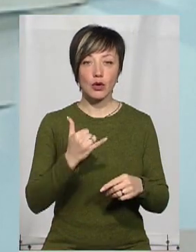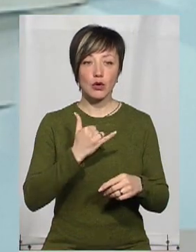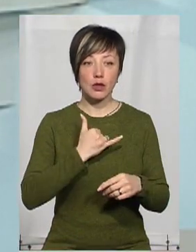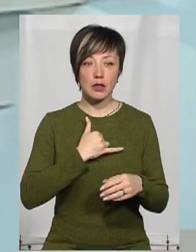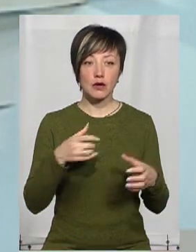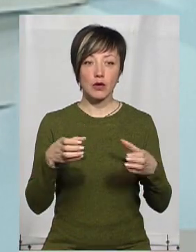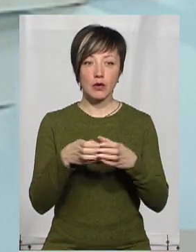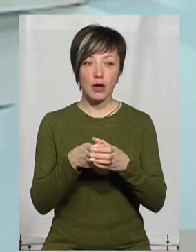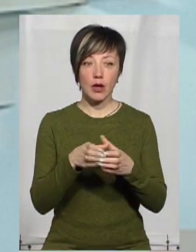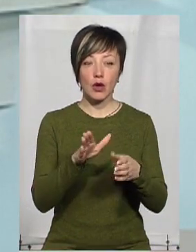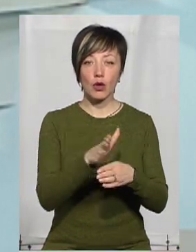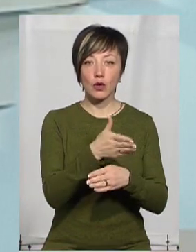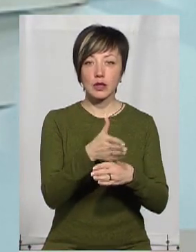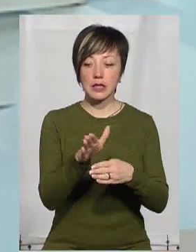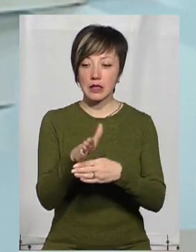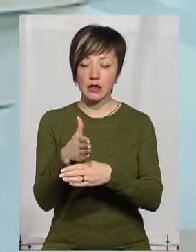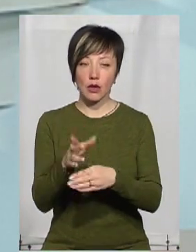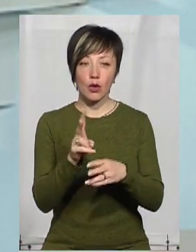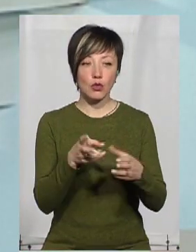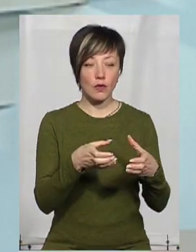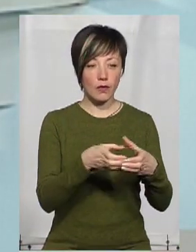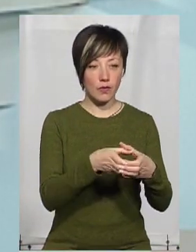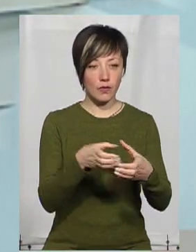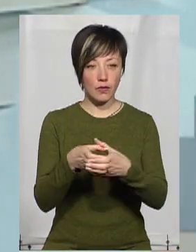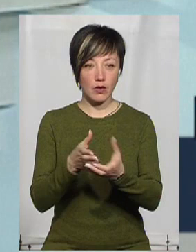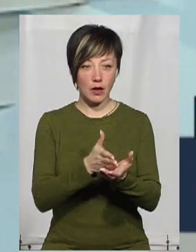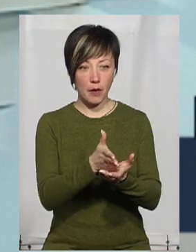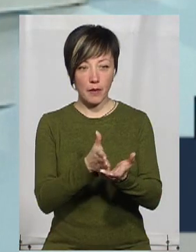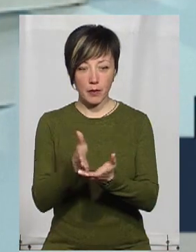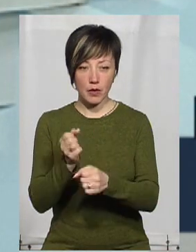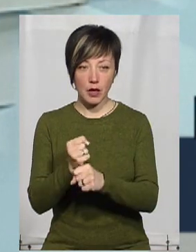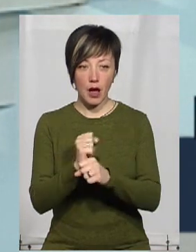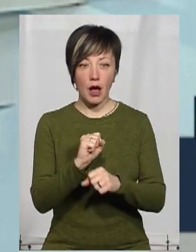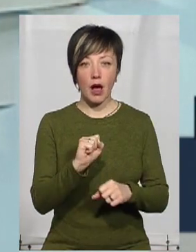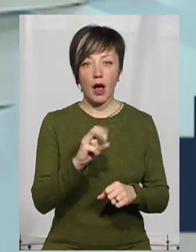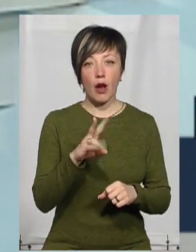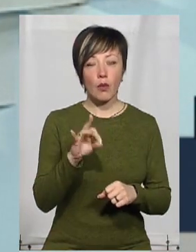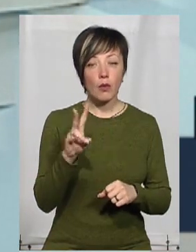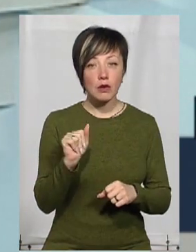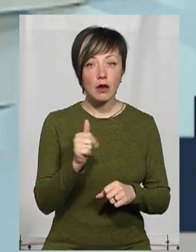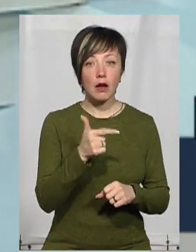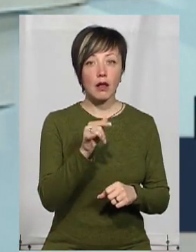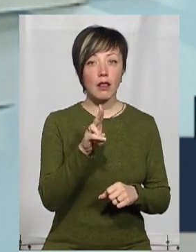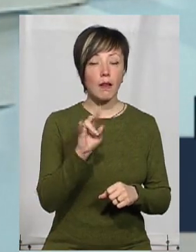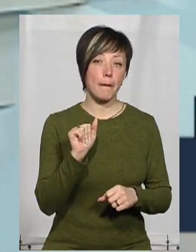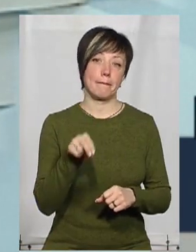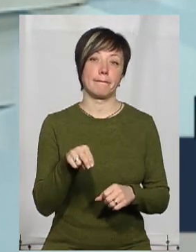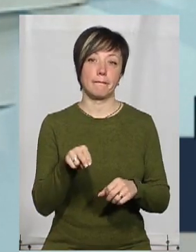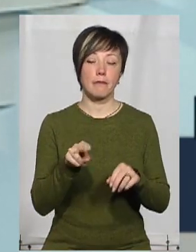ми в команді розділилися на декілька груп, хто в якому напрямку працює. Ось сьогодні Альона Гнаб була